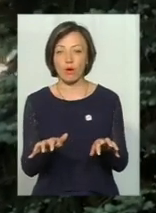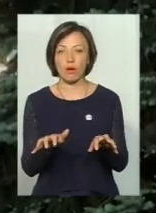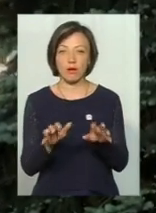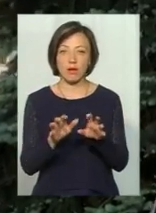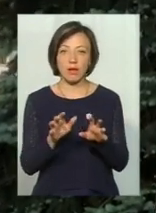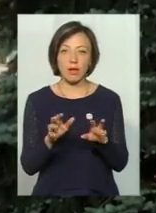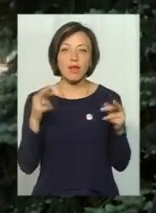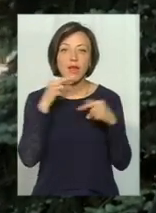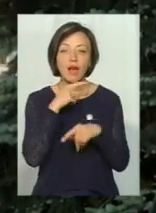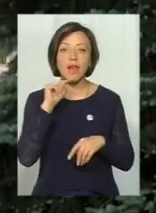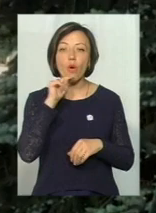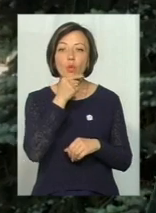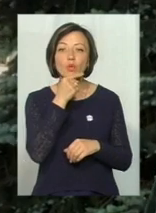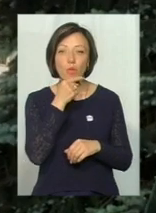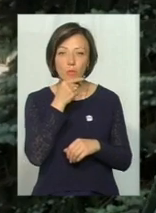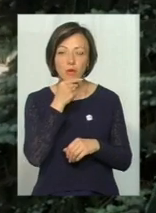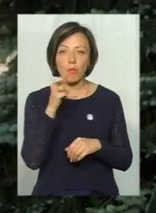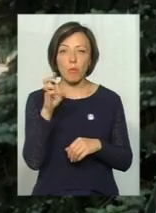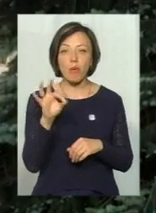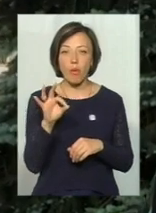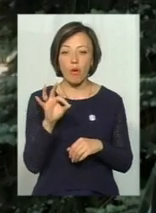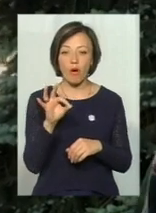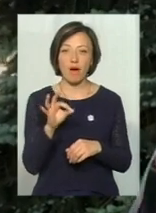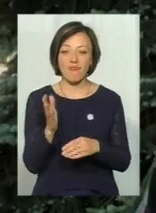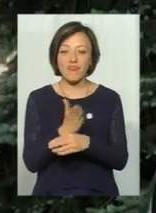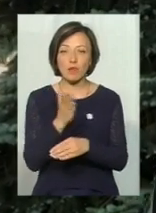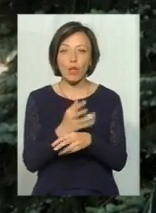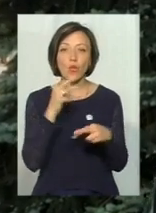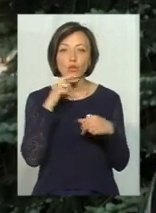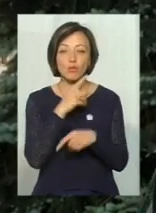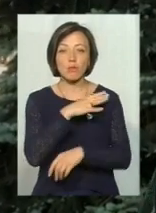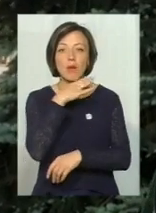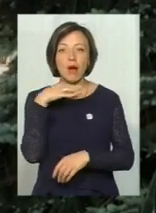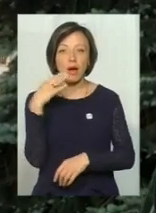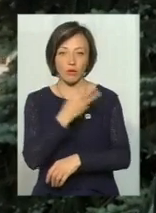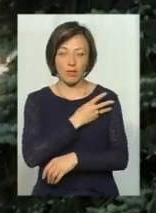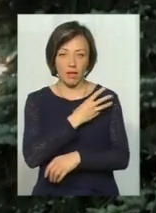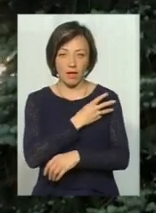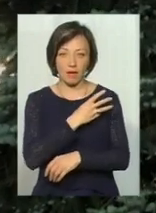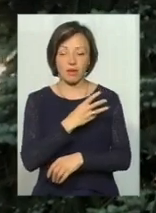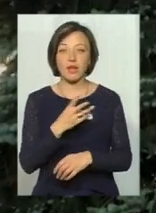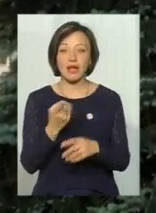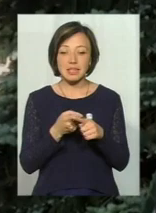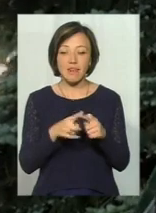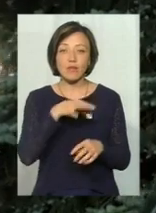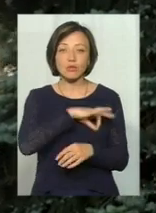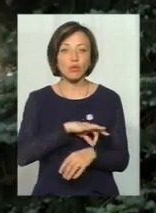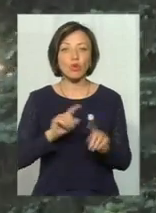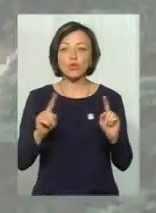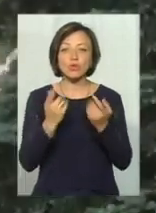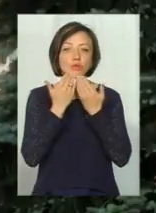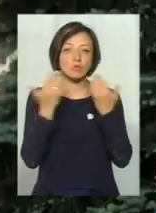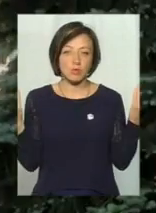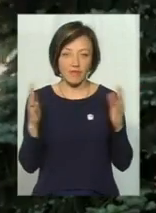отруту економить. Тому що вироблення отрути потребує дуже багато енергії. І вона використовує це в крайньому